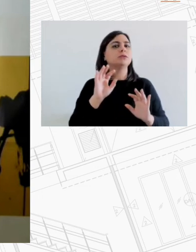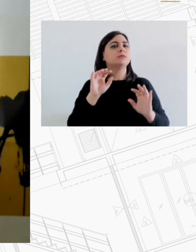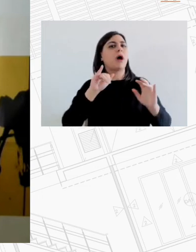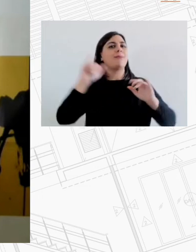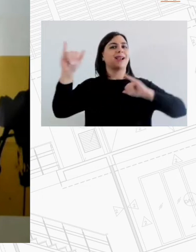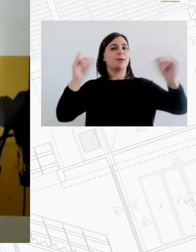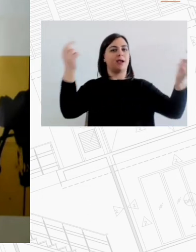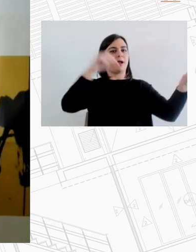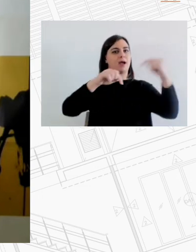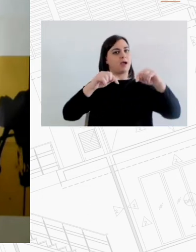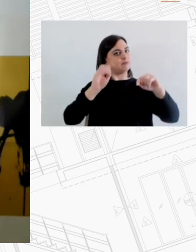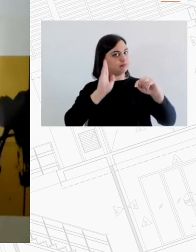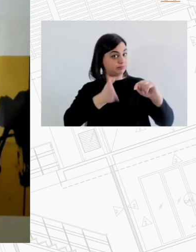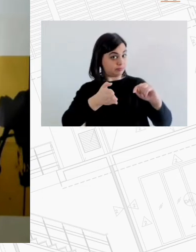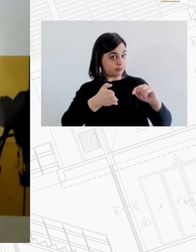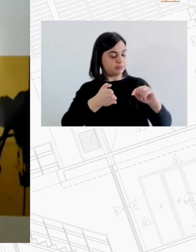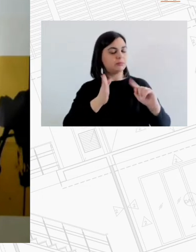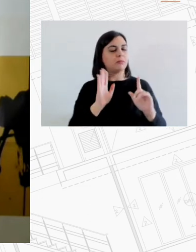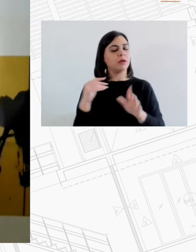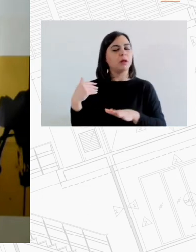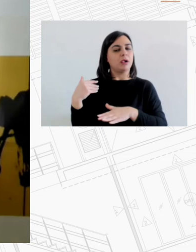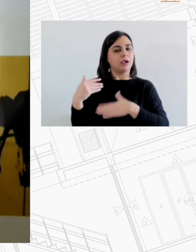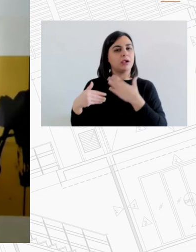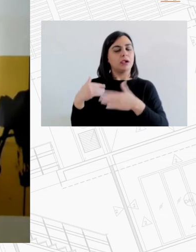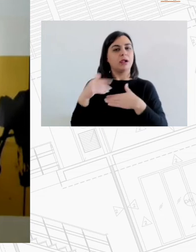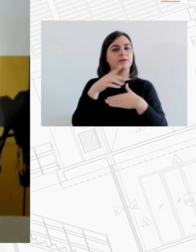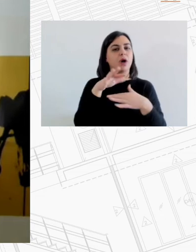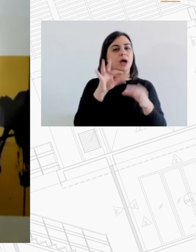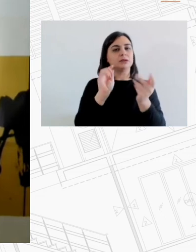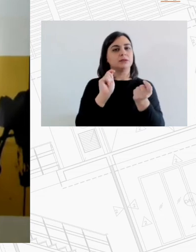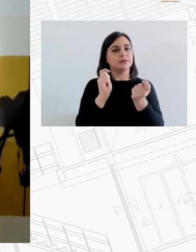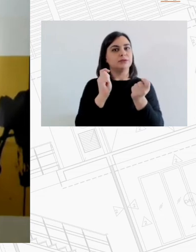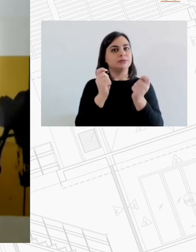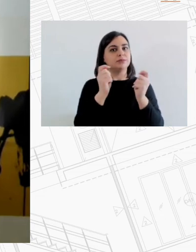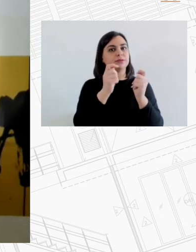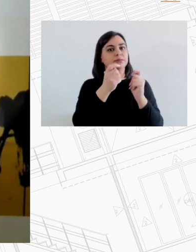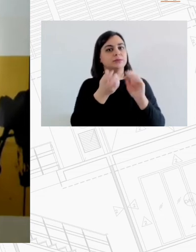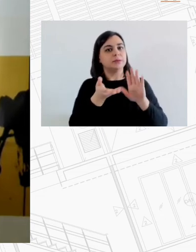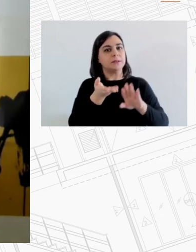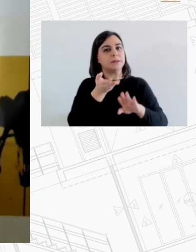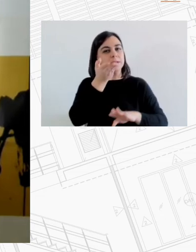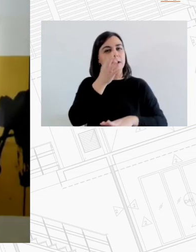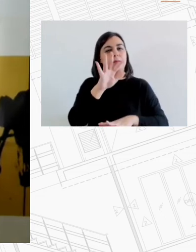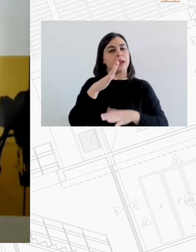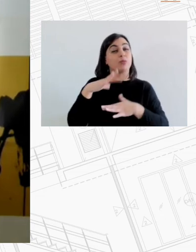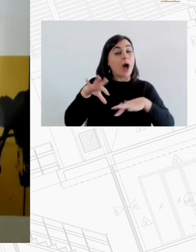όμως αυτό αλλάξε δραματικά αυτή τη δεκαετία την προηγούμενη δεκαετία δηλαδή 2010-2020